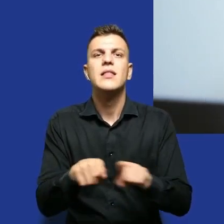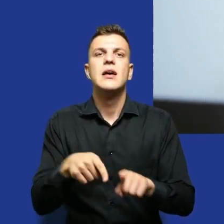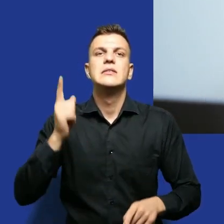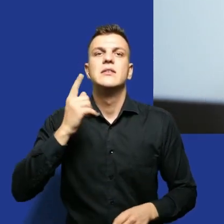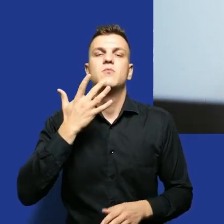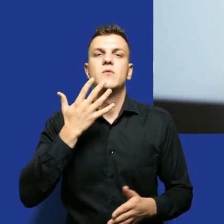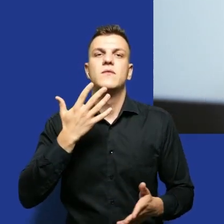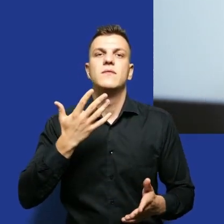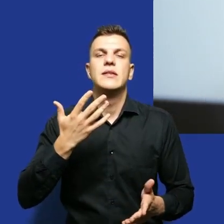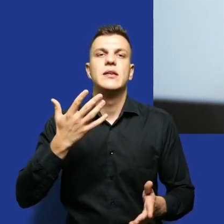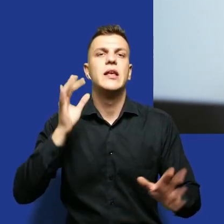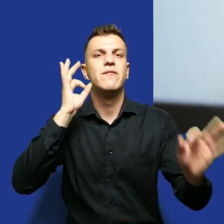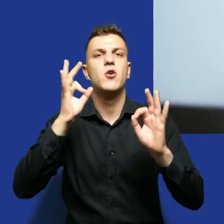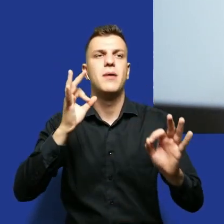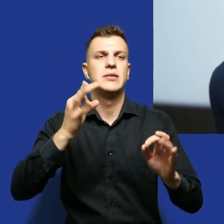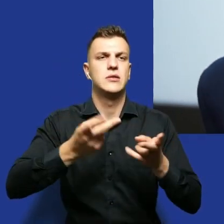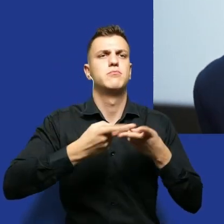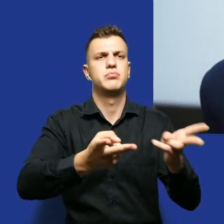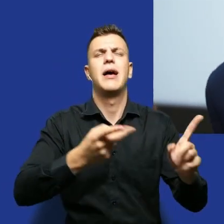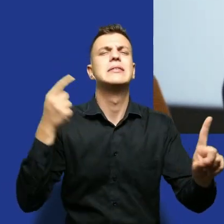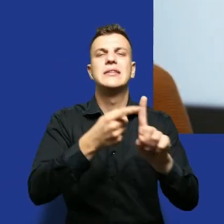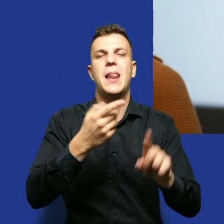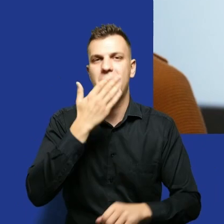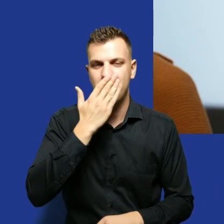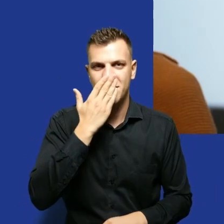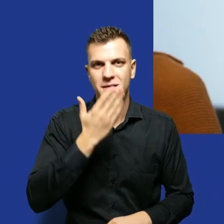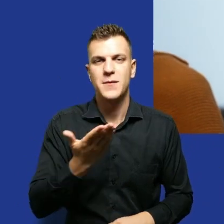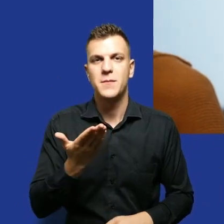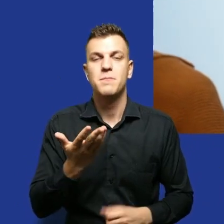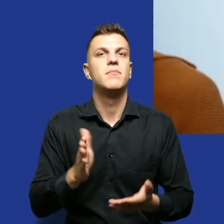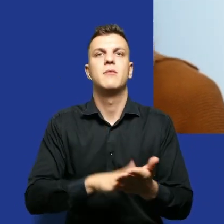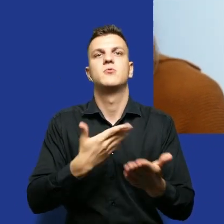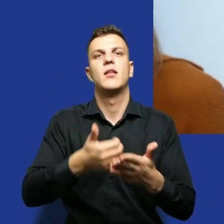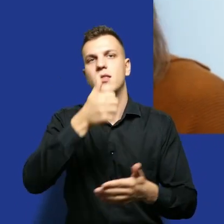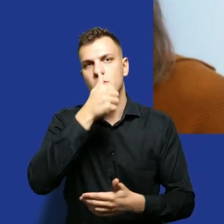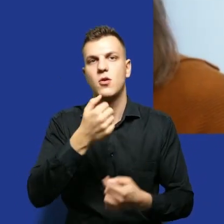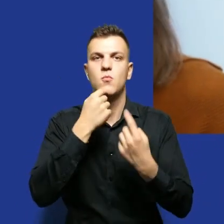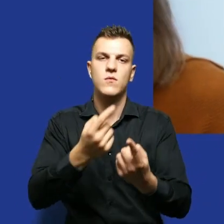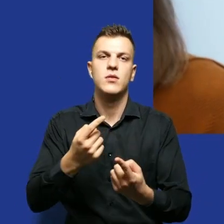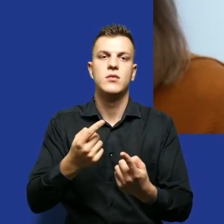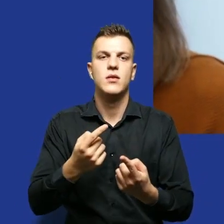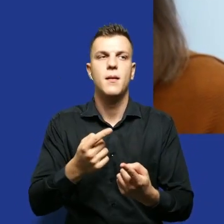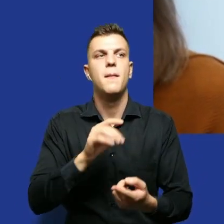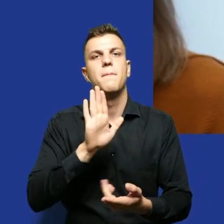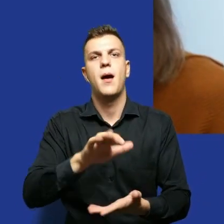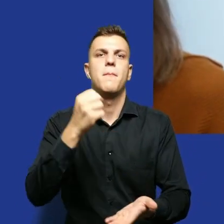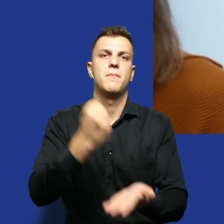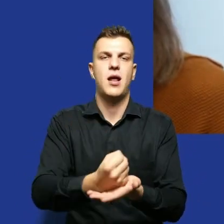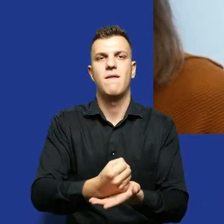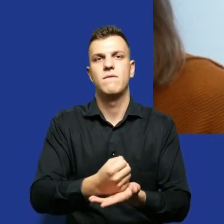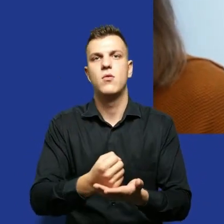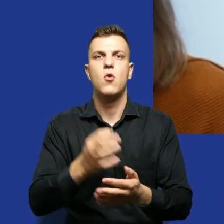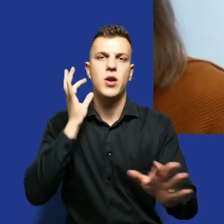udostępniania informacji i tego, że nie ma czegoś takiego, jak na dożycie prawa do informacji publicznej, że każdemu z nas